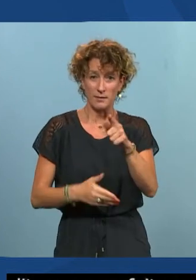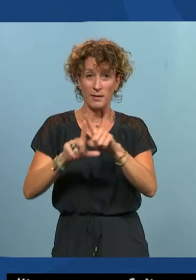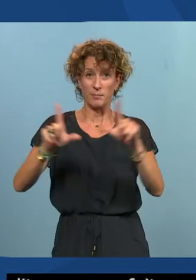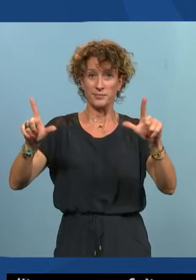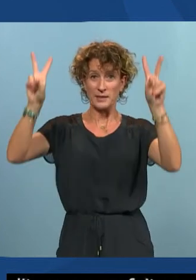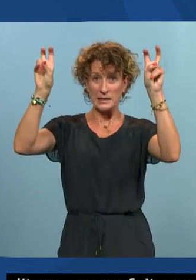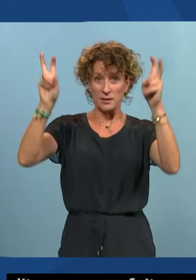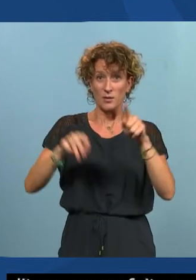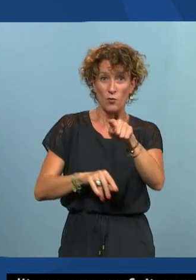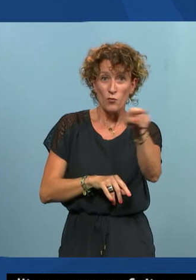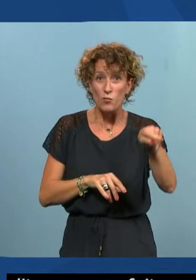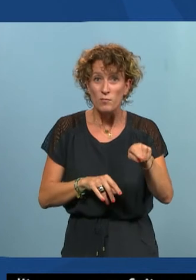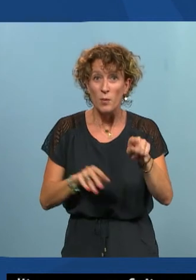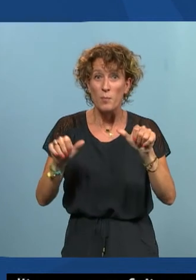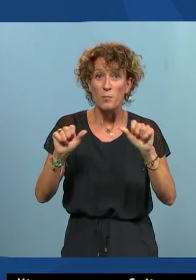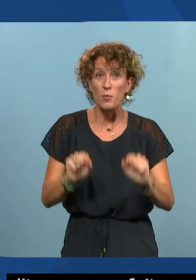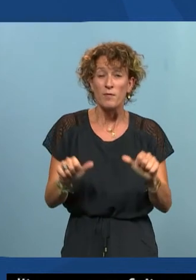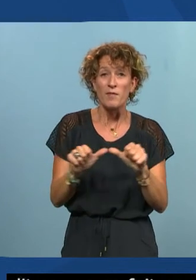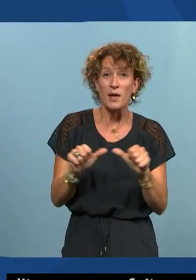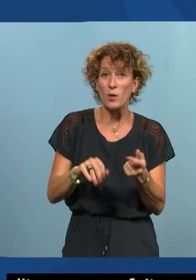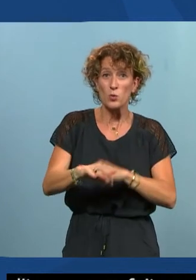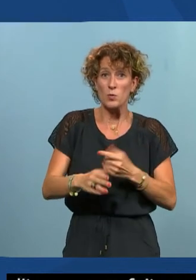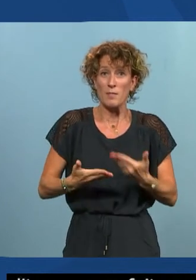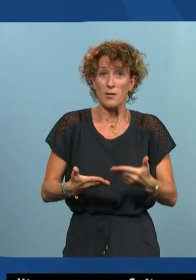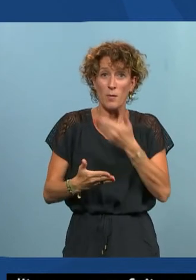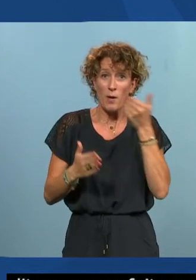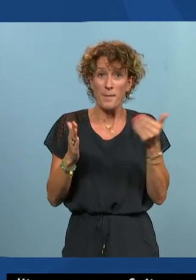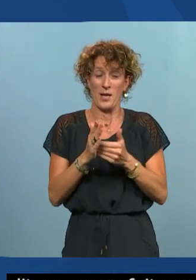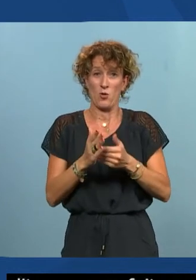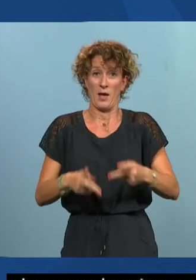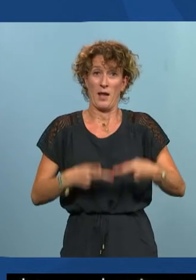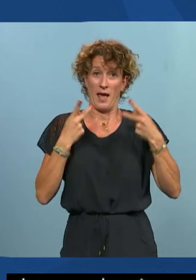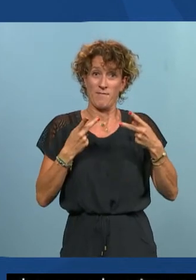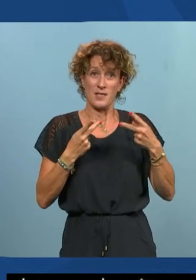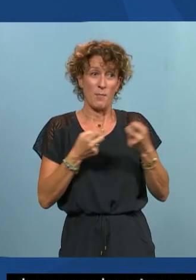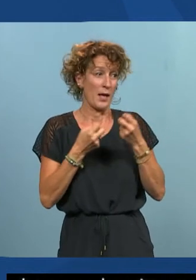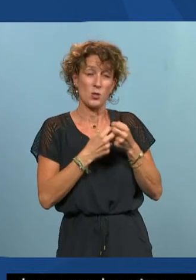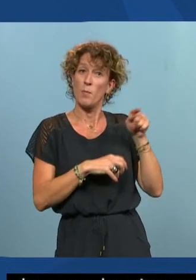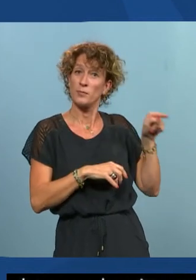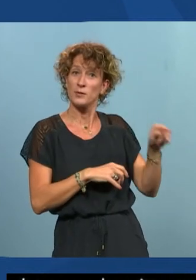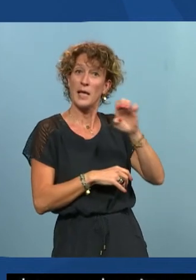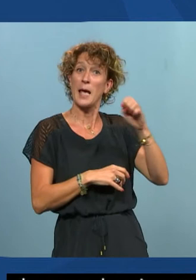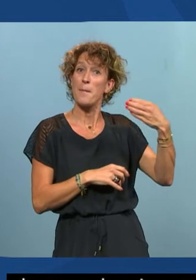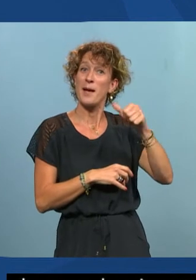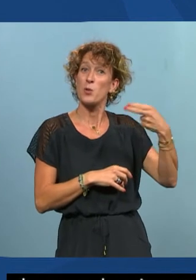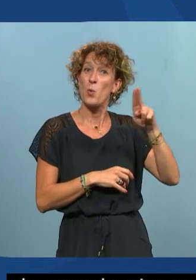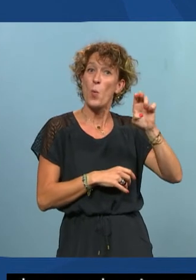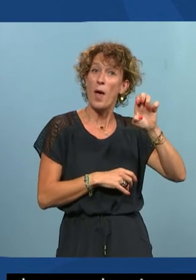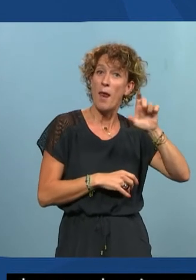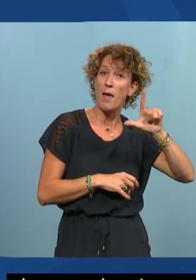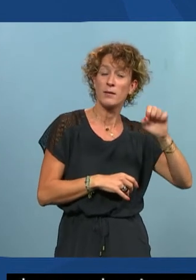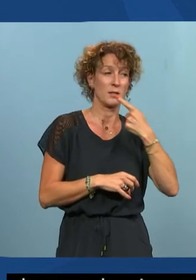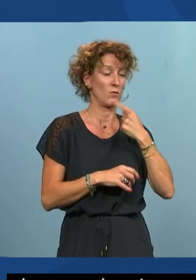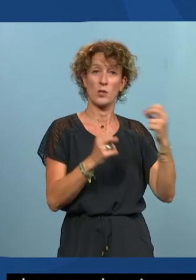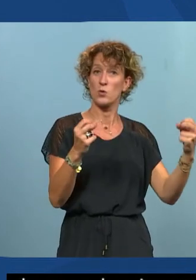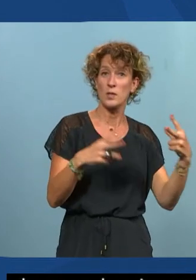faire tout de suite maintenant pour nous améliorer la vie alors pour améliorer la vie à Emmanuel ce que vous pouvez faire maintenant tout de suite c'est de bons sous-titres si vous êtes parti